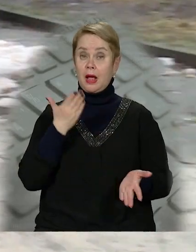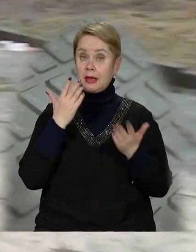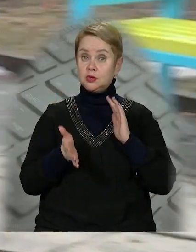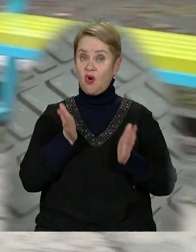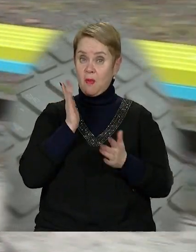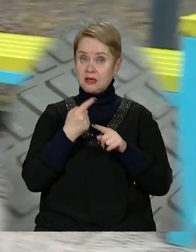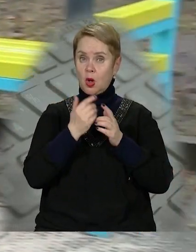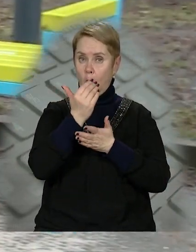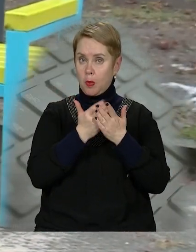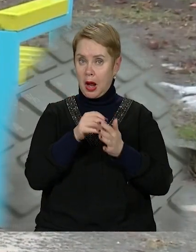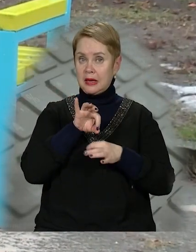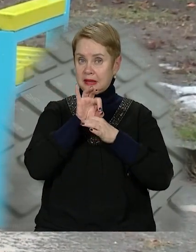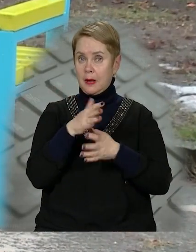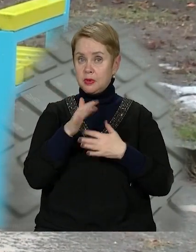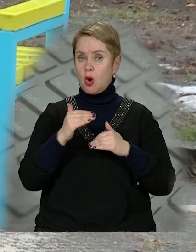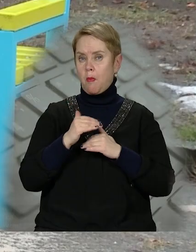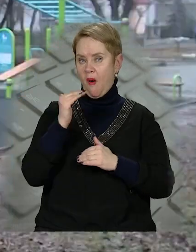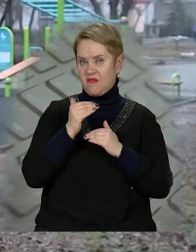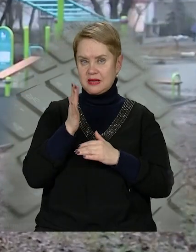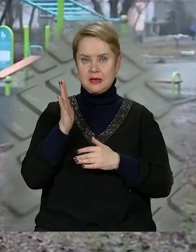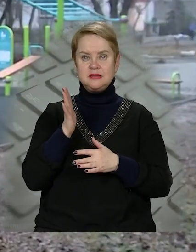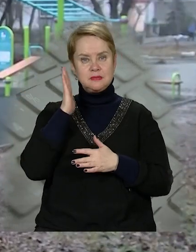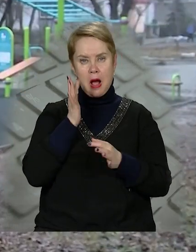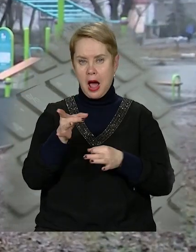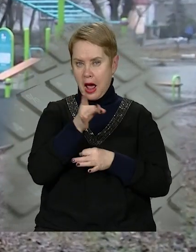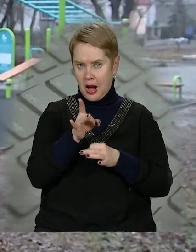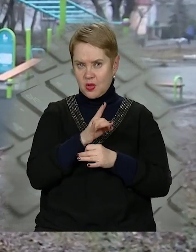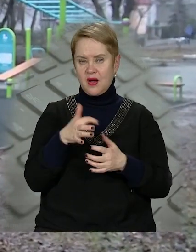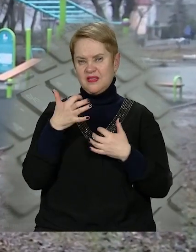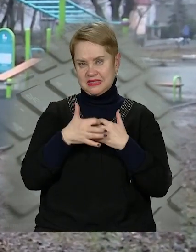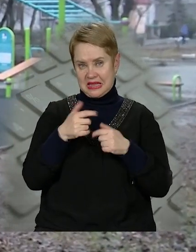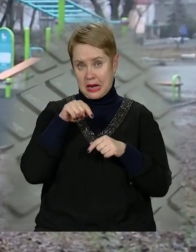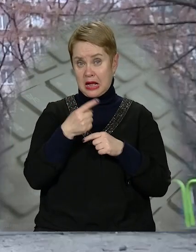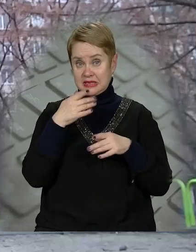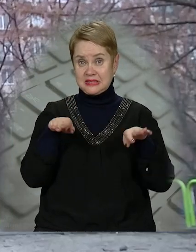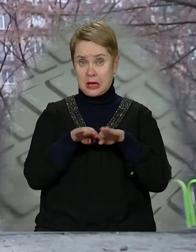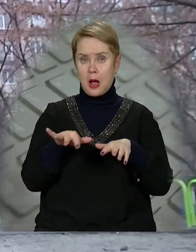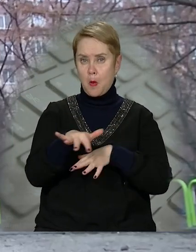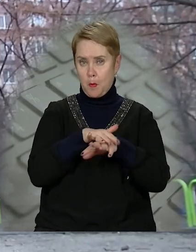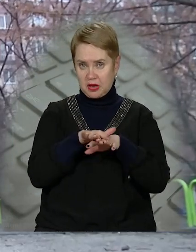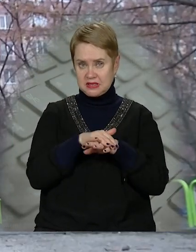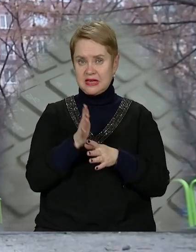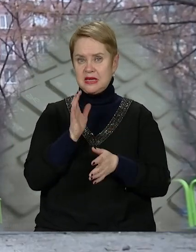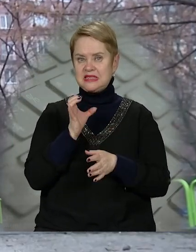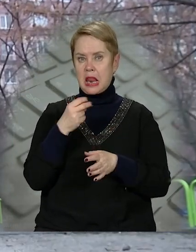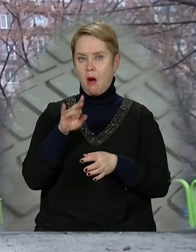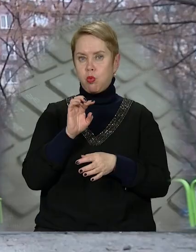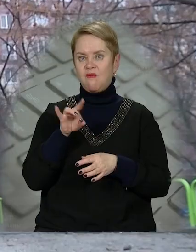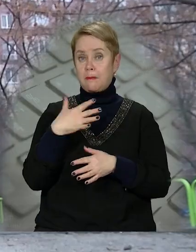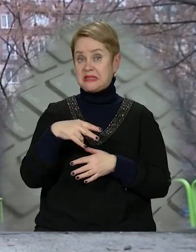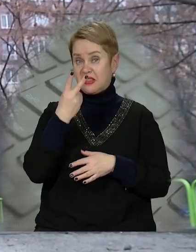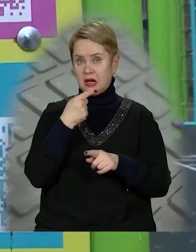Якщо в парках ця програма діє більш поверхнево, то в спальних районах її усередок. Один з таких майданчиків на бульварі Слави